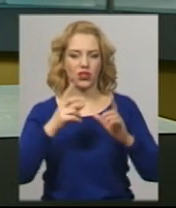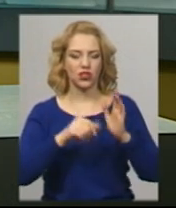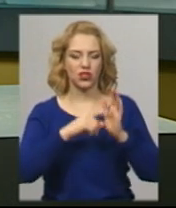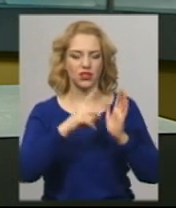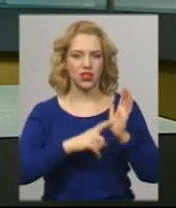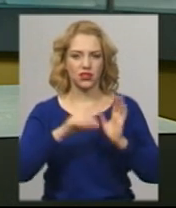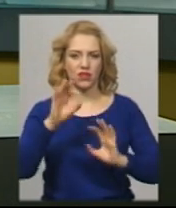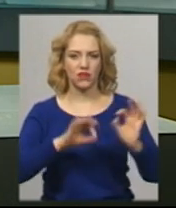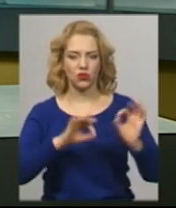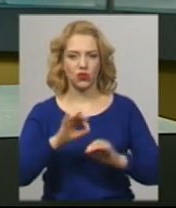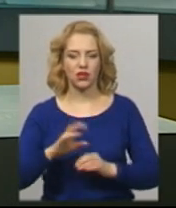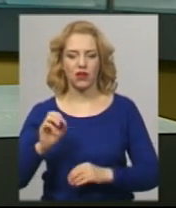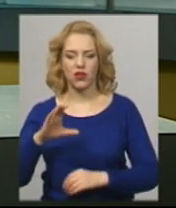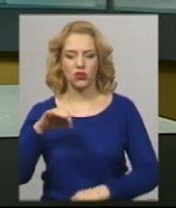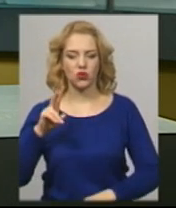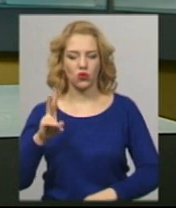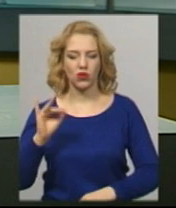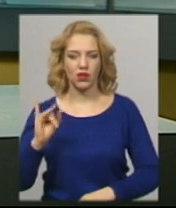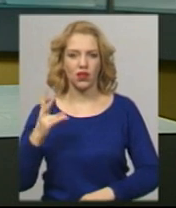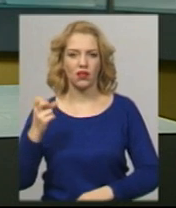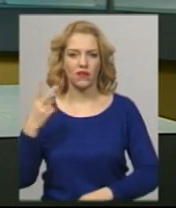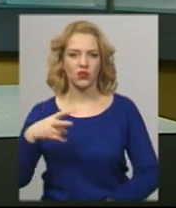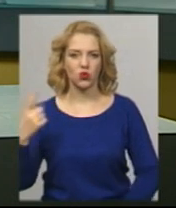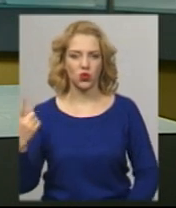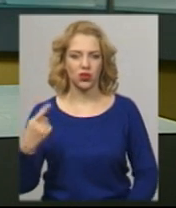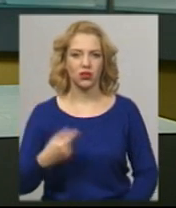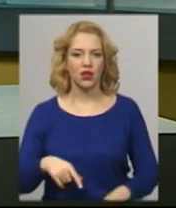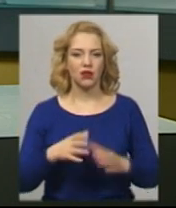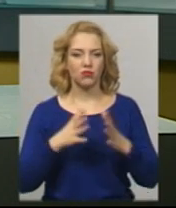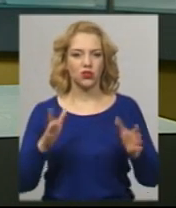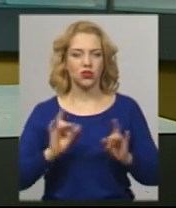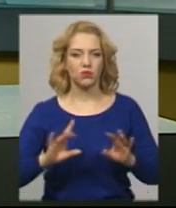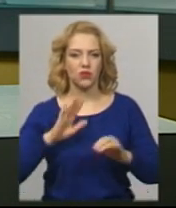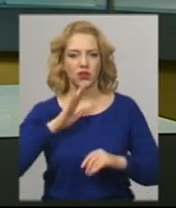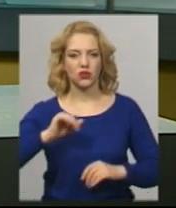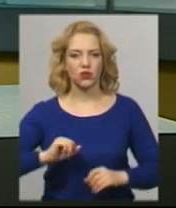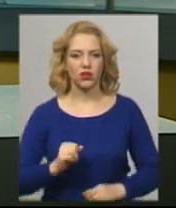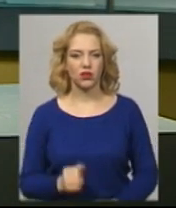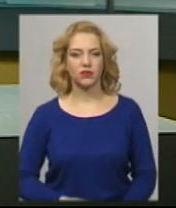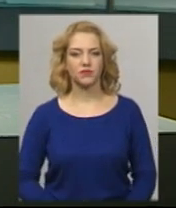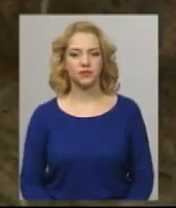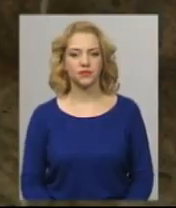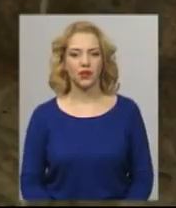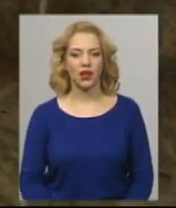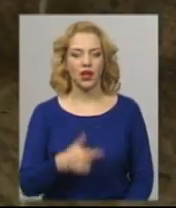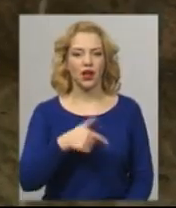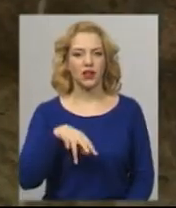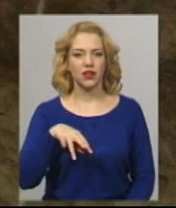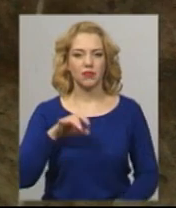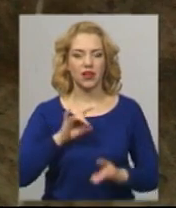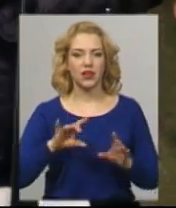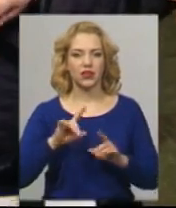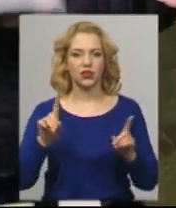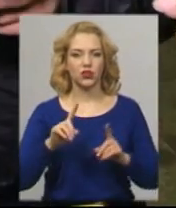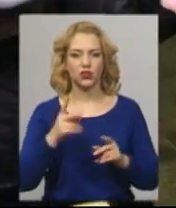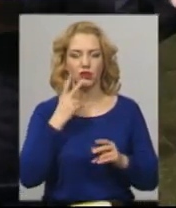водовідведення – на 21%, каже Олексій Лункін. Більше розповість моя колега Неля Шпулак. Галина Мельник каже, що